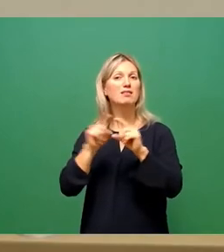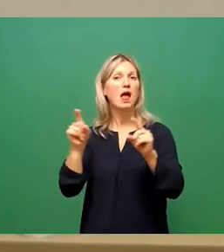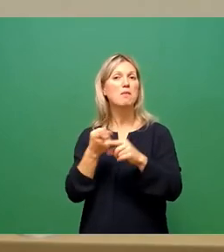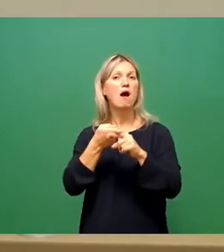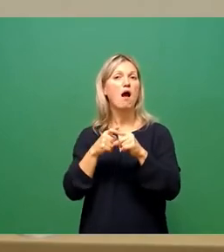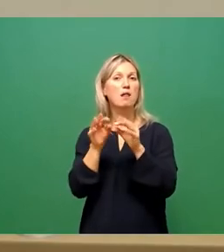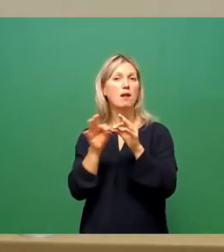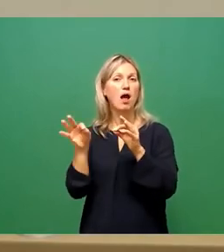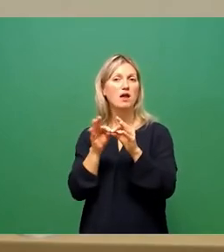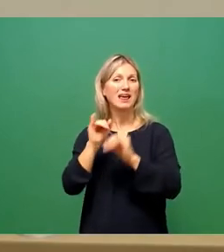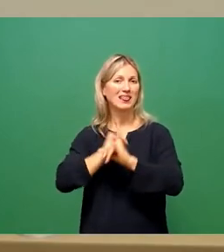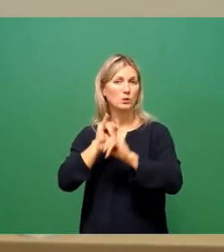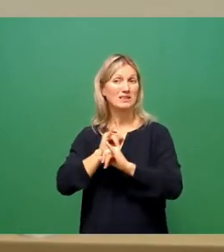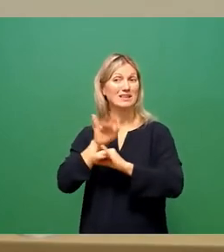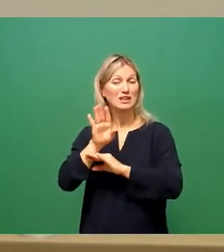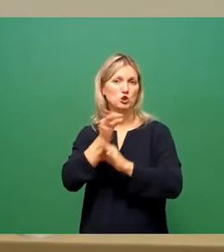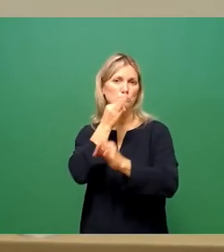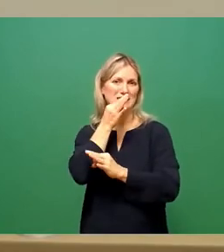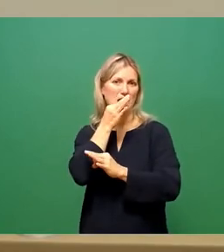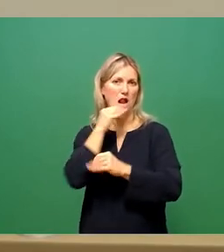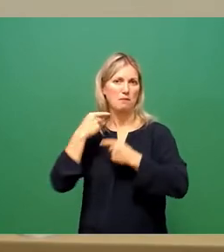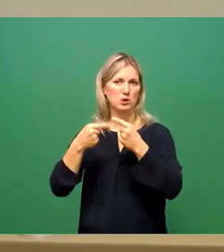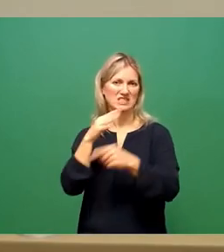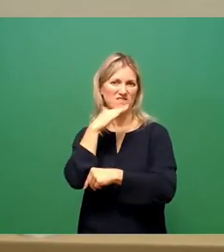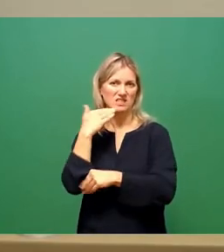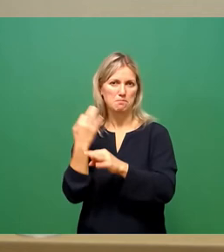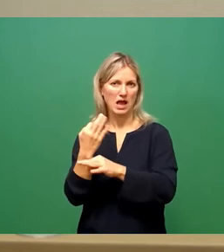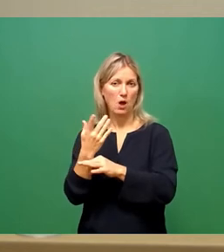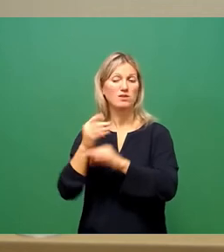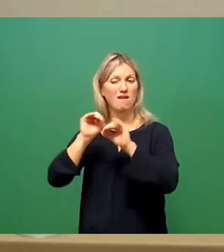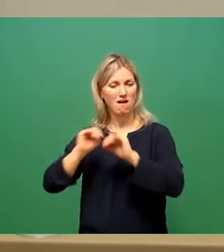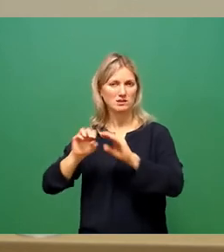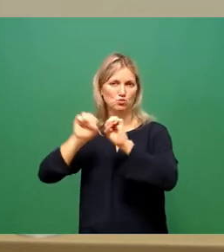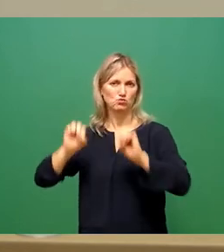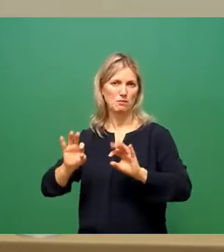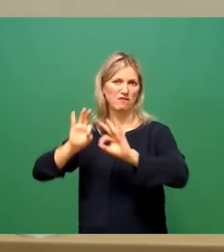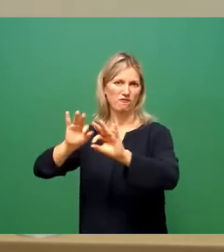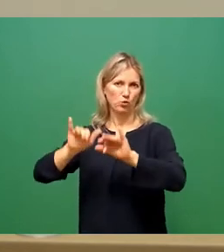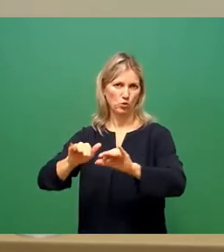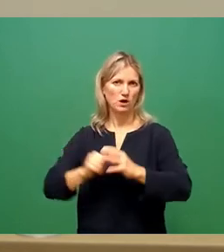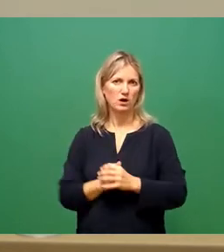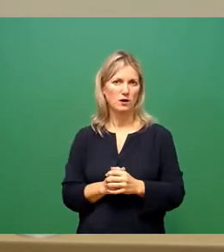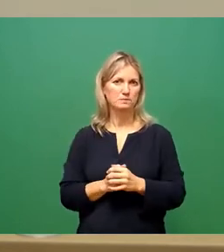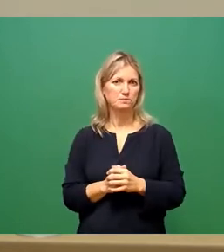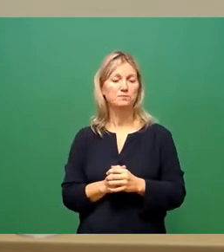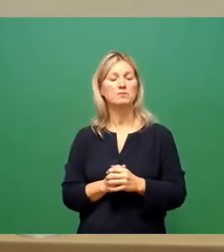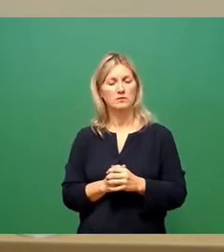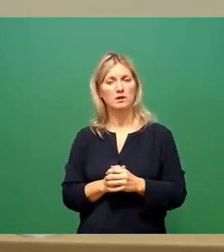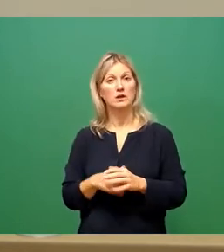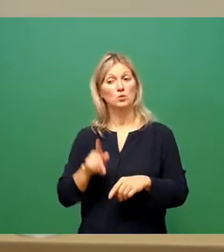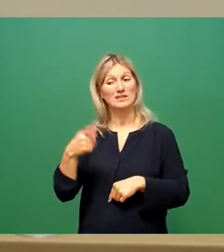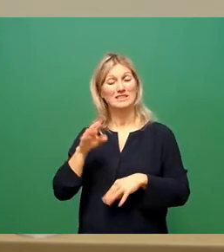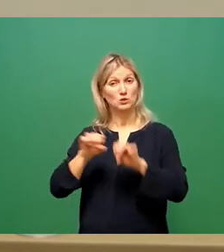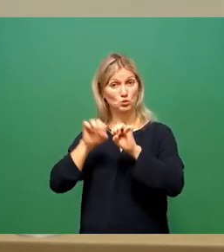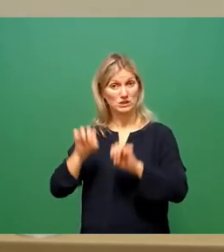Spezialprozesswasser braucht und entsprechendes System aufbaut. Und dieses System wird natürlich mit dem